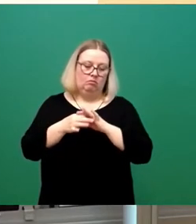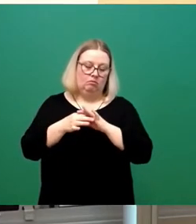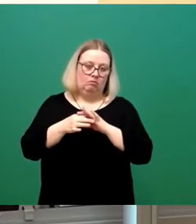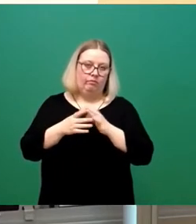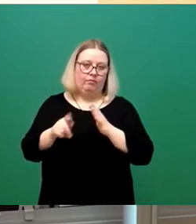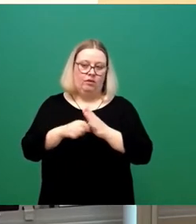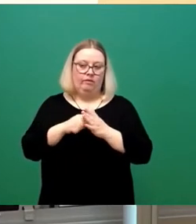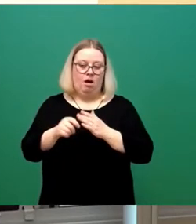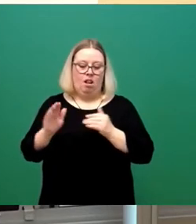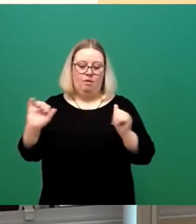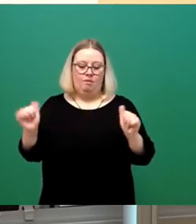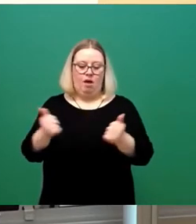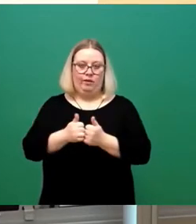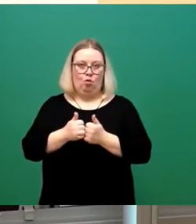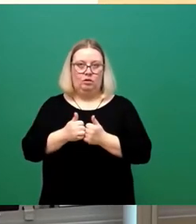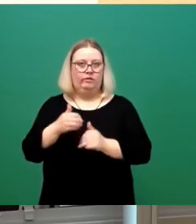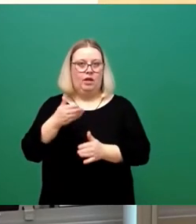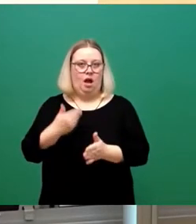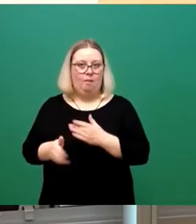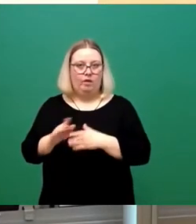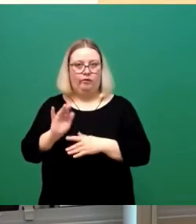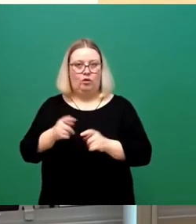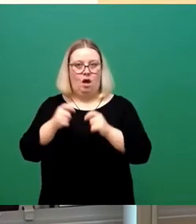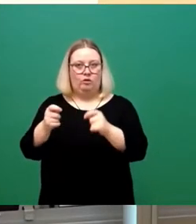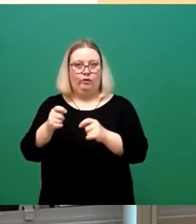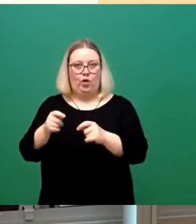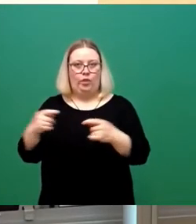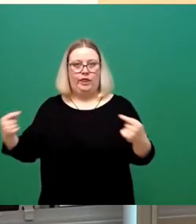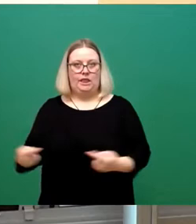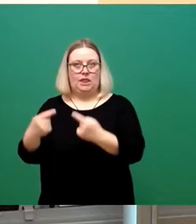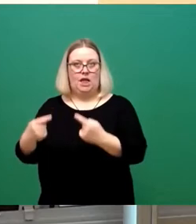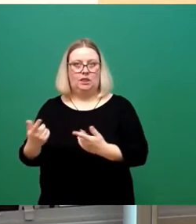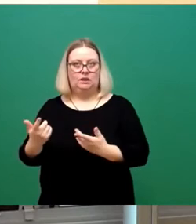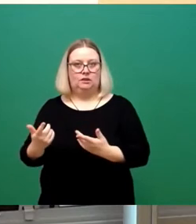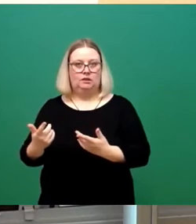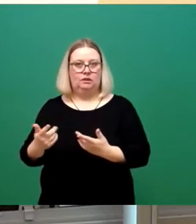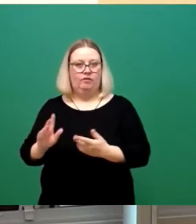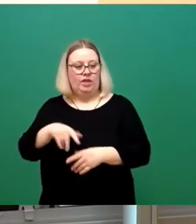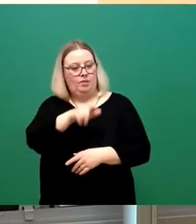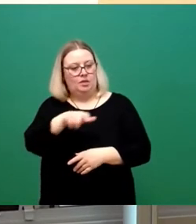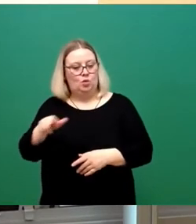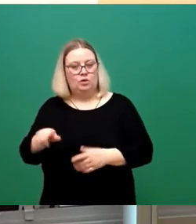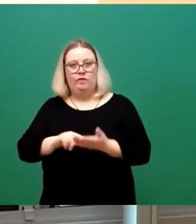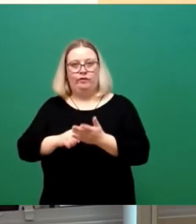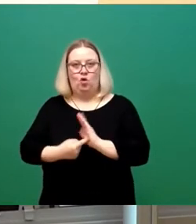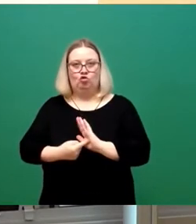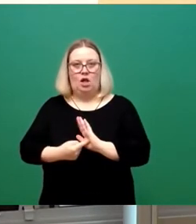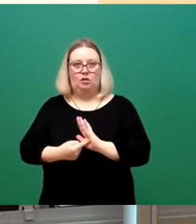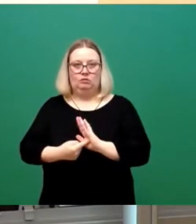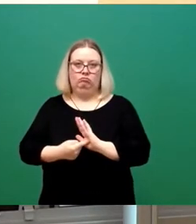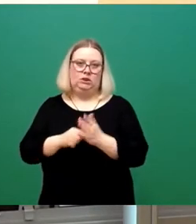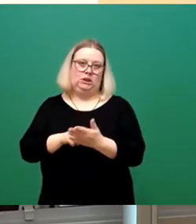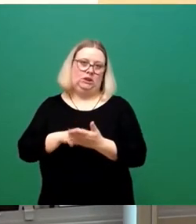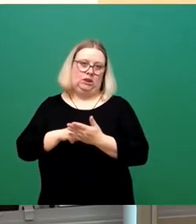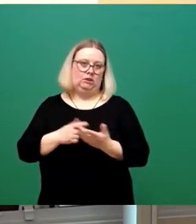Beigeordneten, diese Ablehnung des Antrags der Dissidenten, die Vorstellung der Kandidaten zeigt mir eigentlich ganz